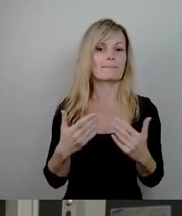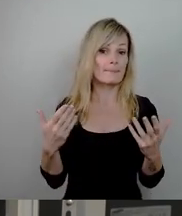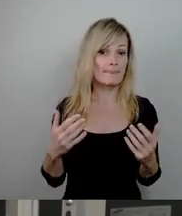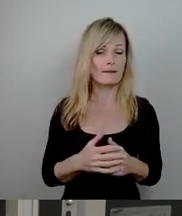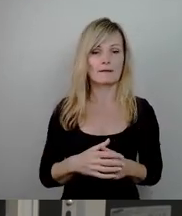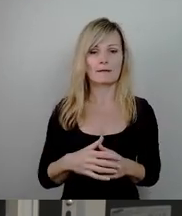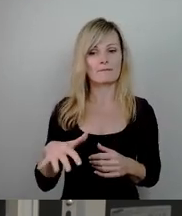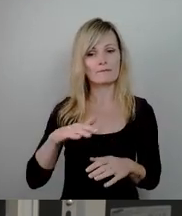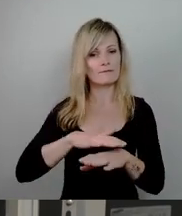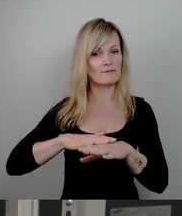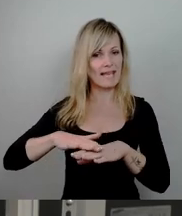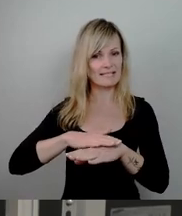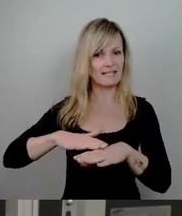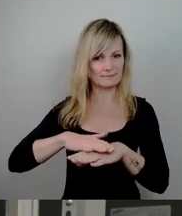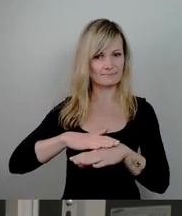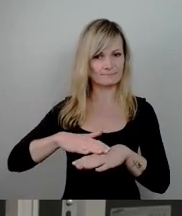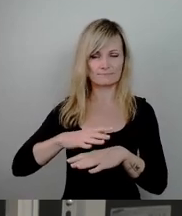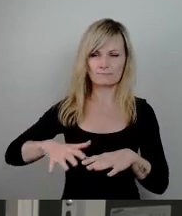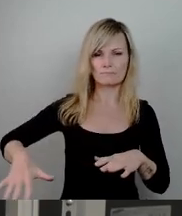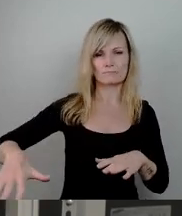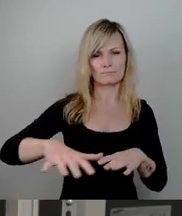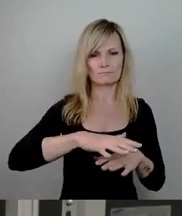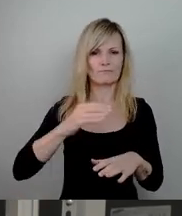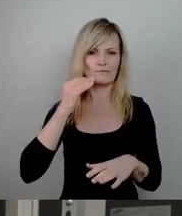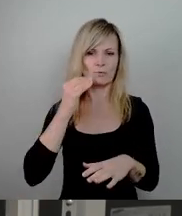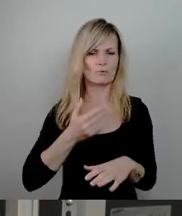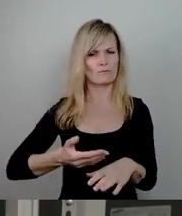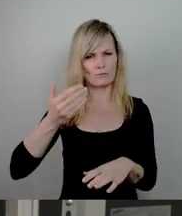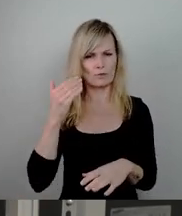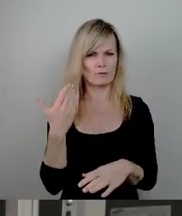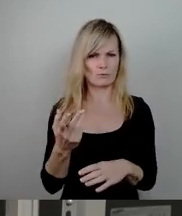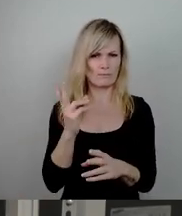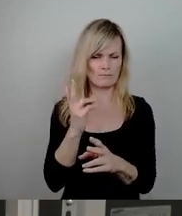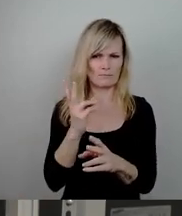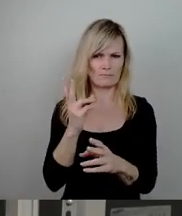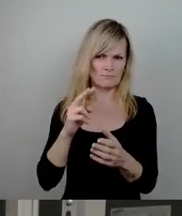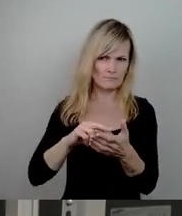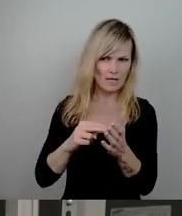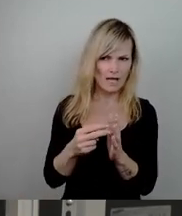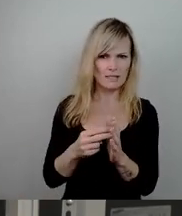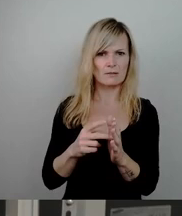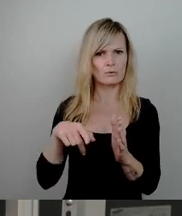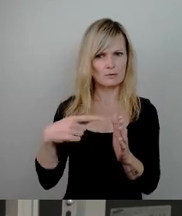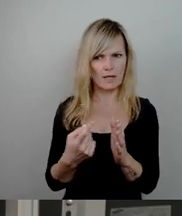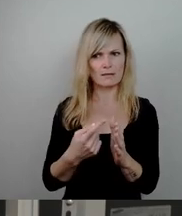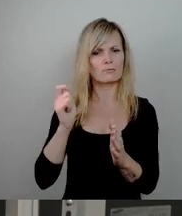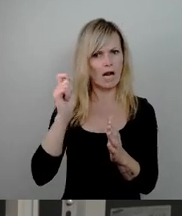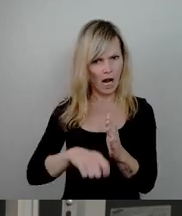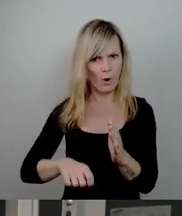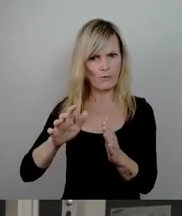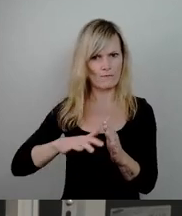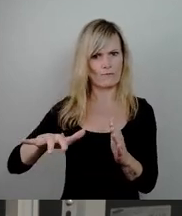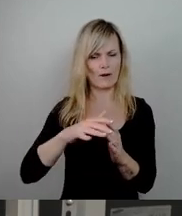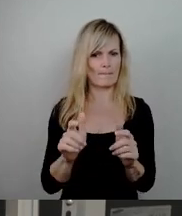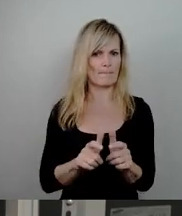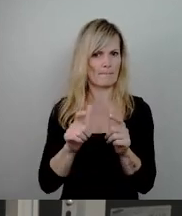einer größeren Anzahl von Wohnungen, die, was ursprünglich mal geplant war, gekauft und es stellt sich jetzt erstens die Situation